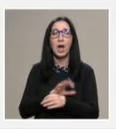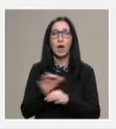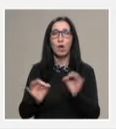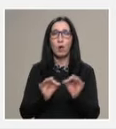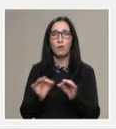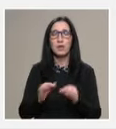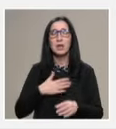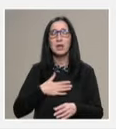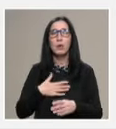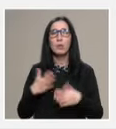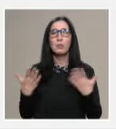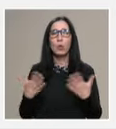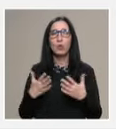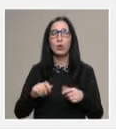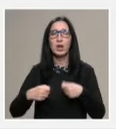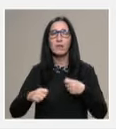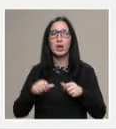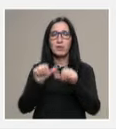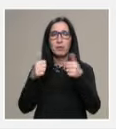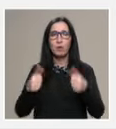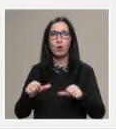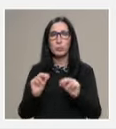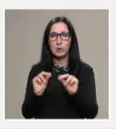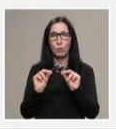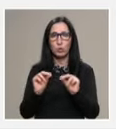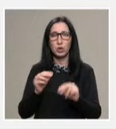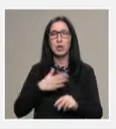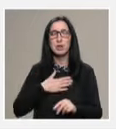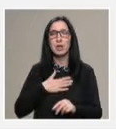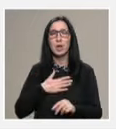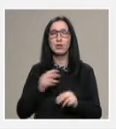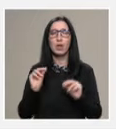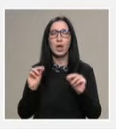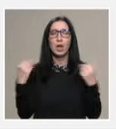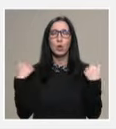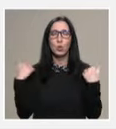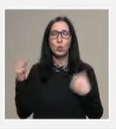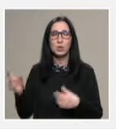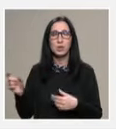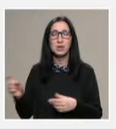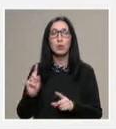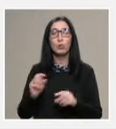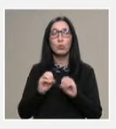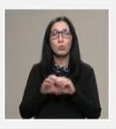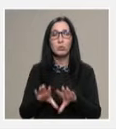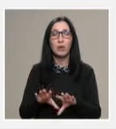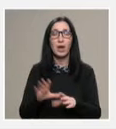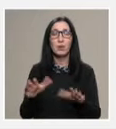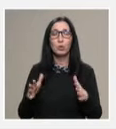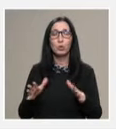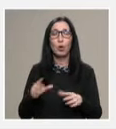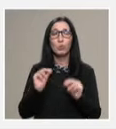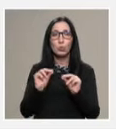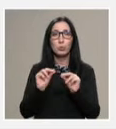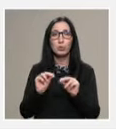че имаме много гъвкави форми за обучение на нашите курсисти, които позволяват на тях удобно